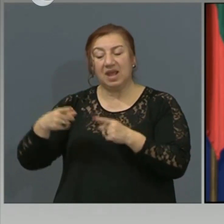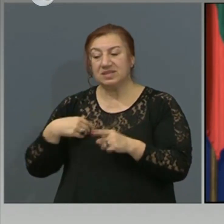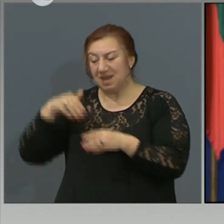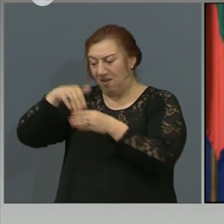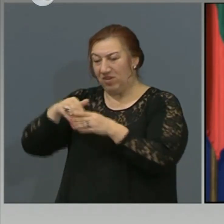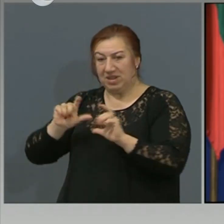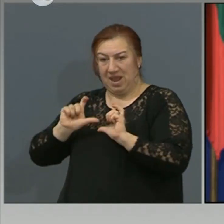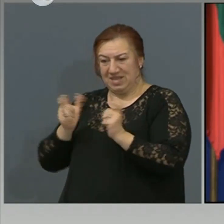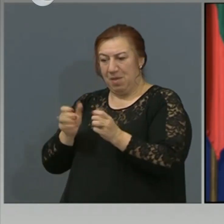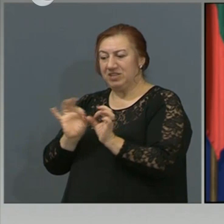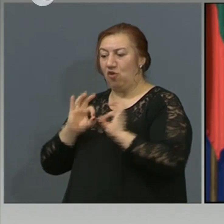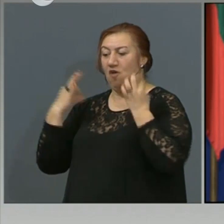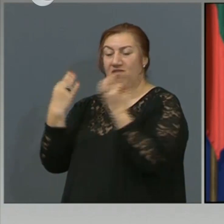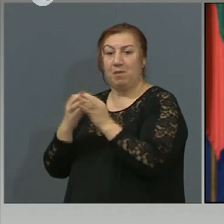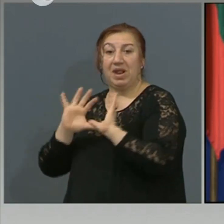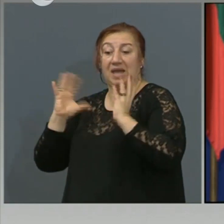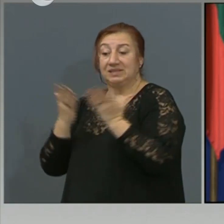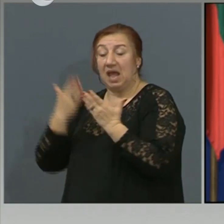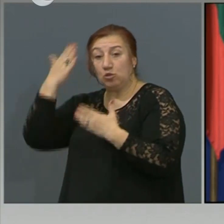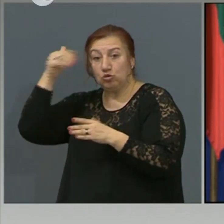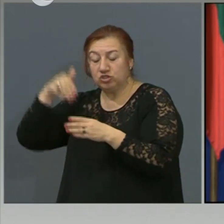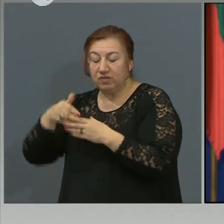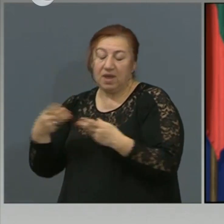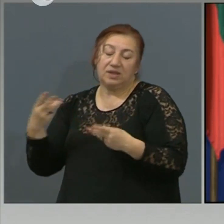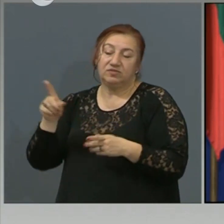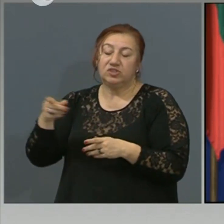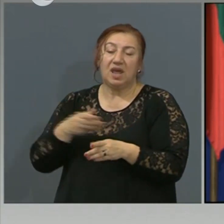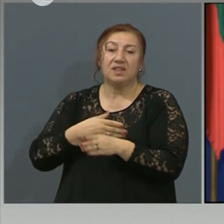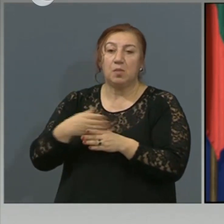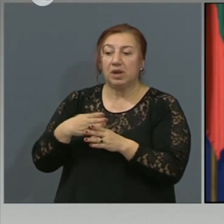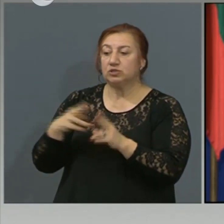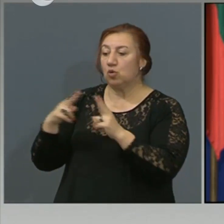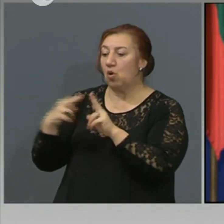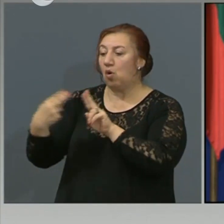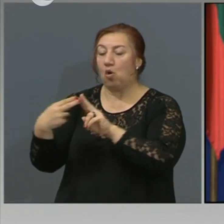много естествено за протичане. Те имат непрекъснат близоконтакт.